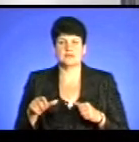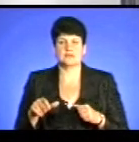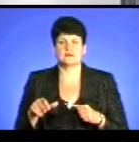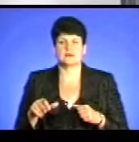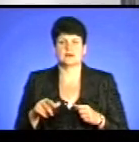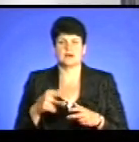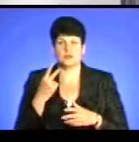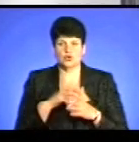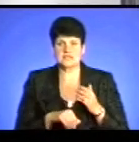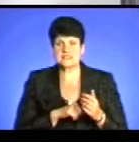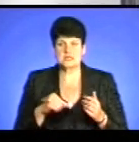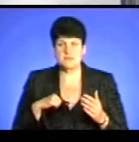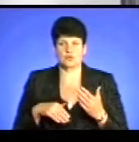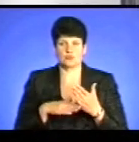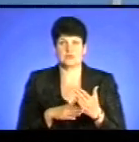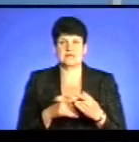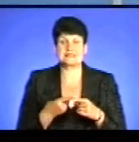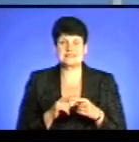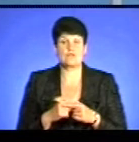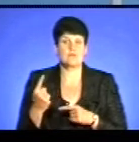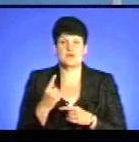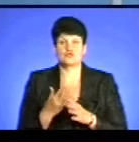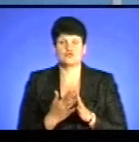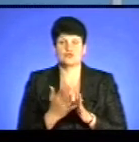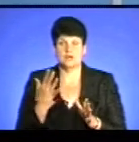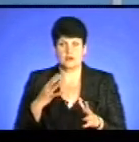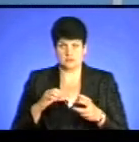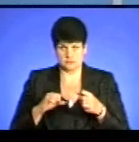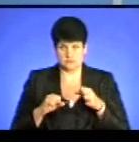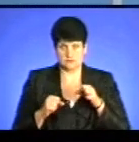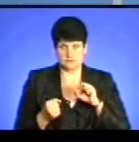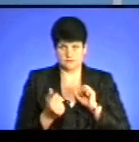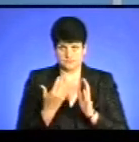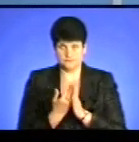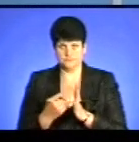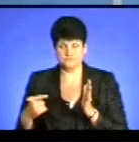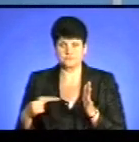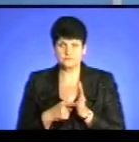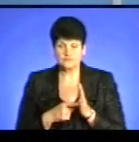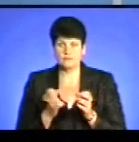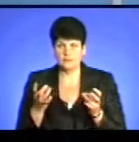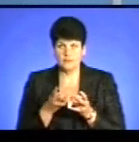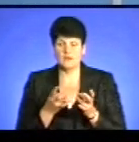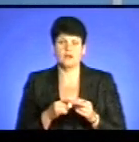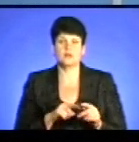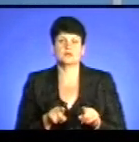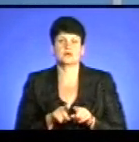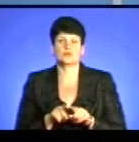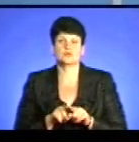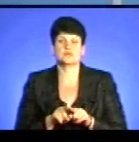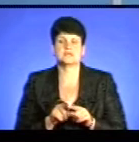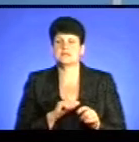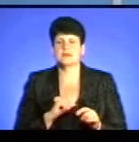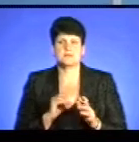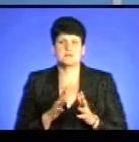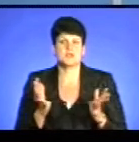допомогти? І як це потрібно робити? Це, в першу чергу, якщо судомо звело те, як я сказав, зробити. Також, найбільший